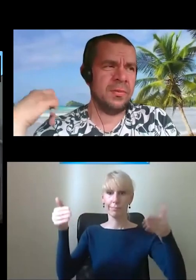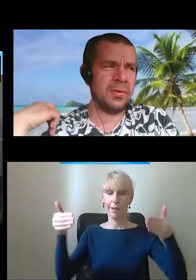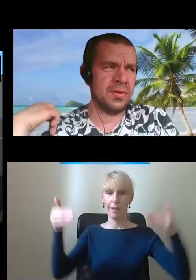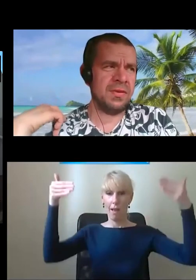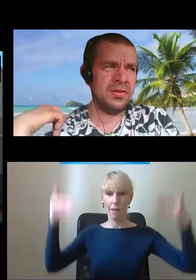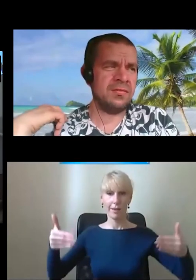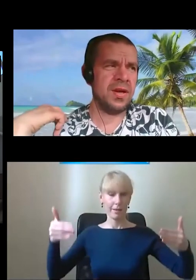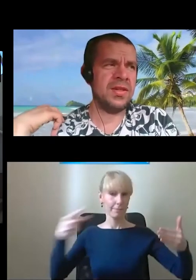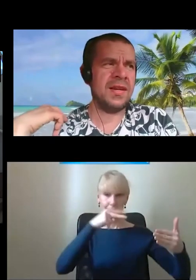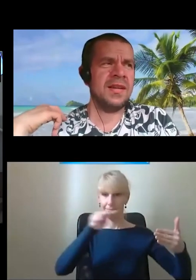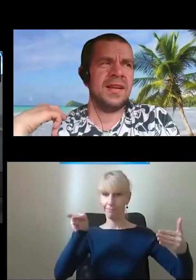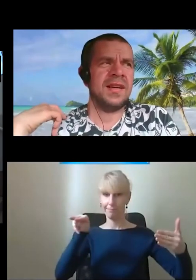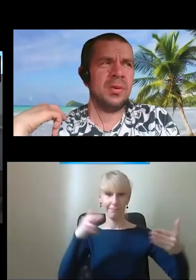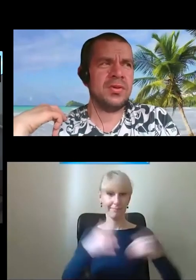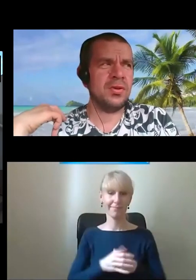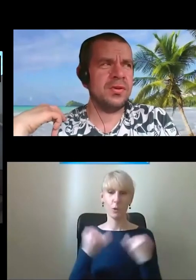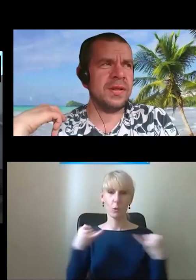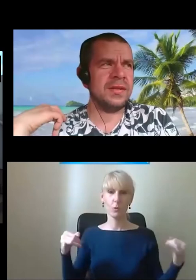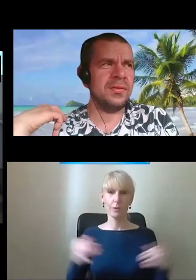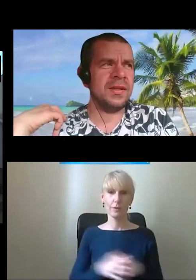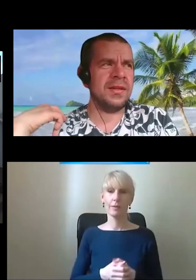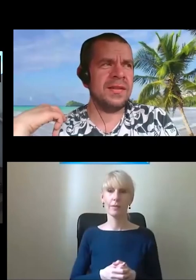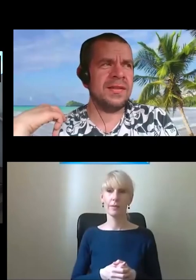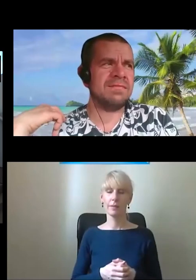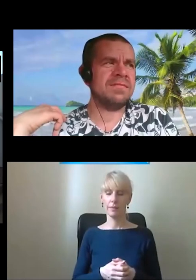i proszę, właśnie pociąg, który,